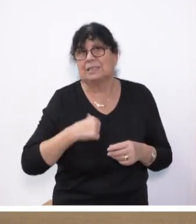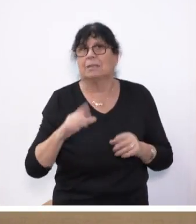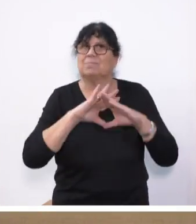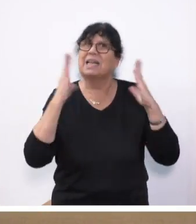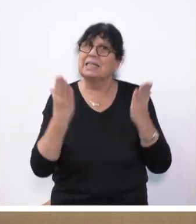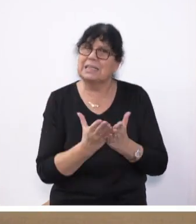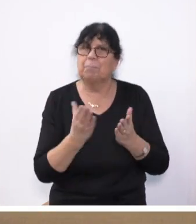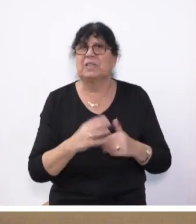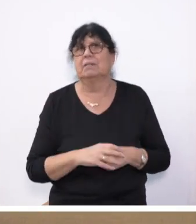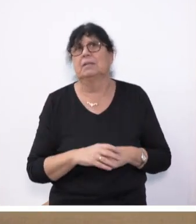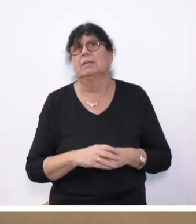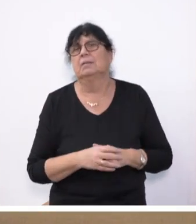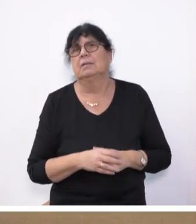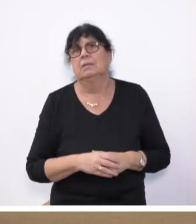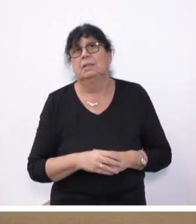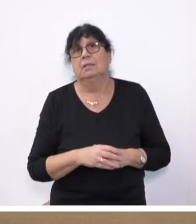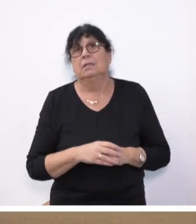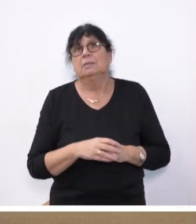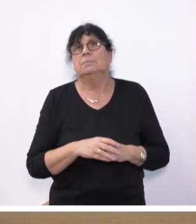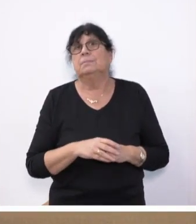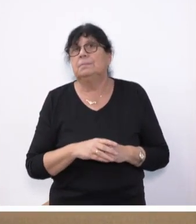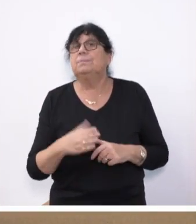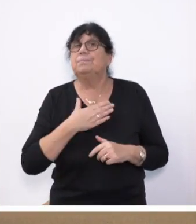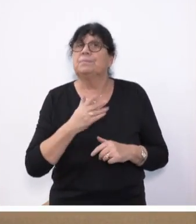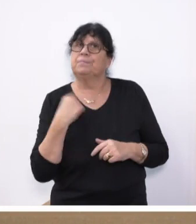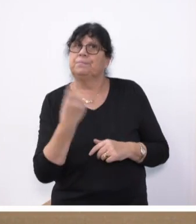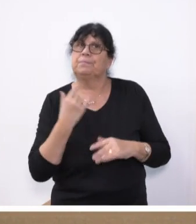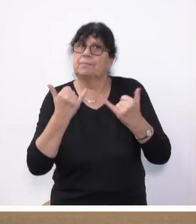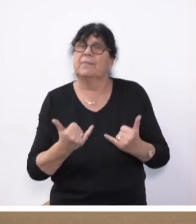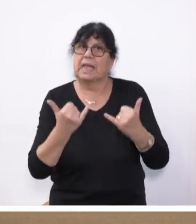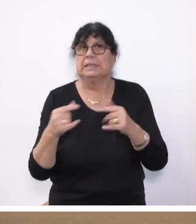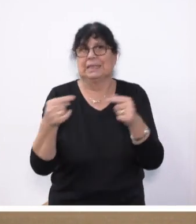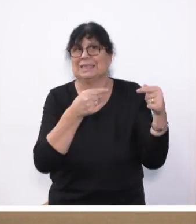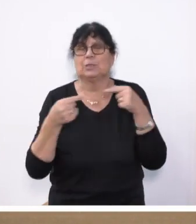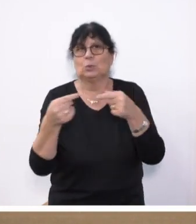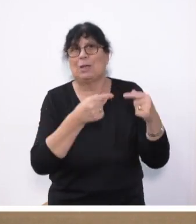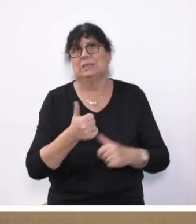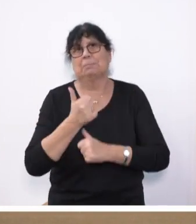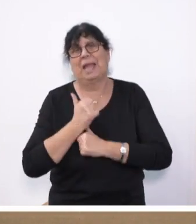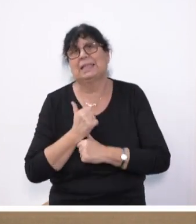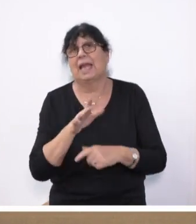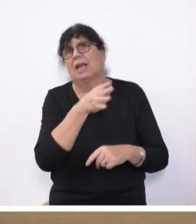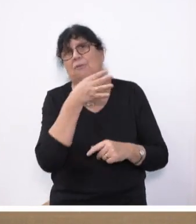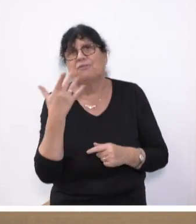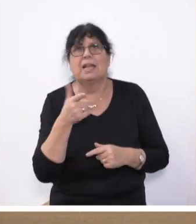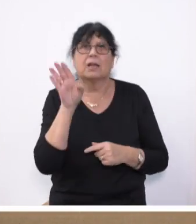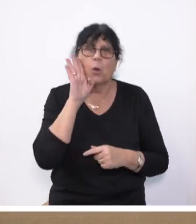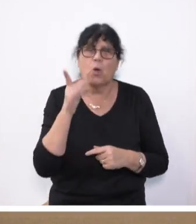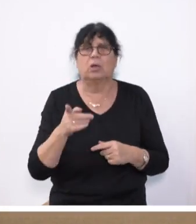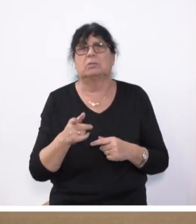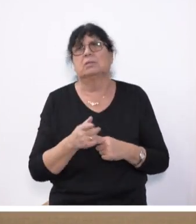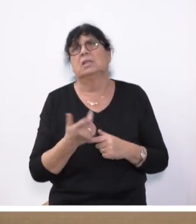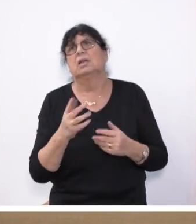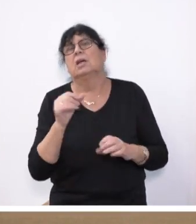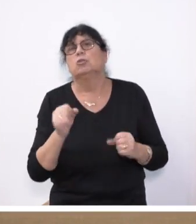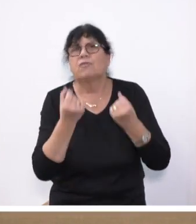Insgesamt haben wir jetzt in den Diskussionsbeiträgen sehr viel gehört, wo